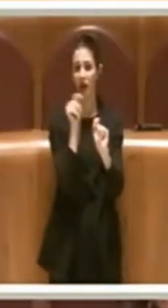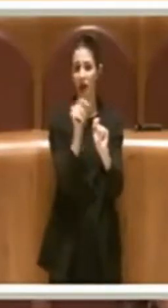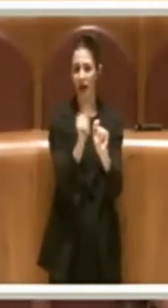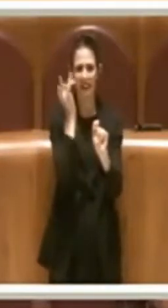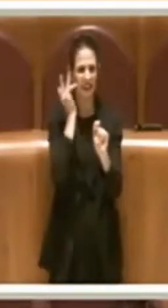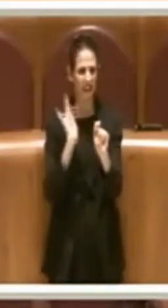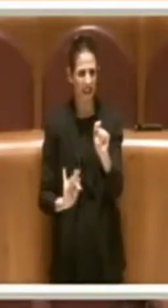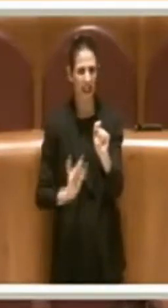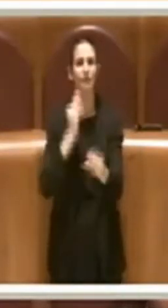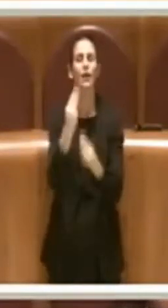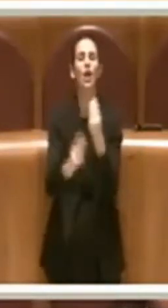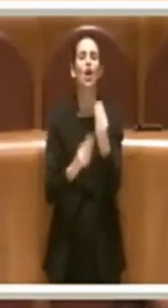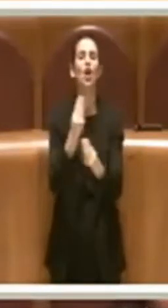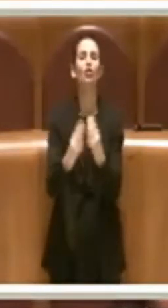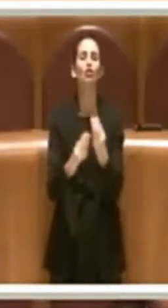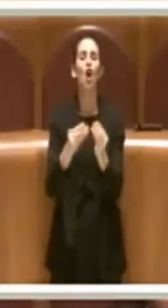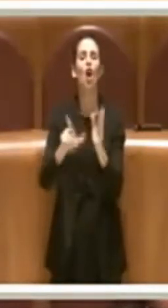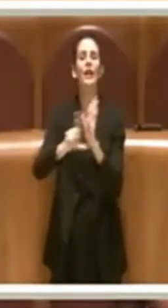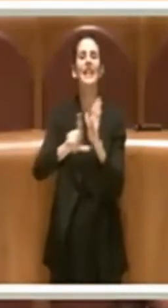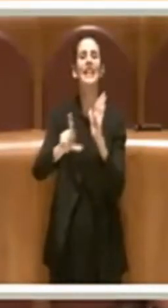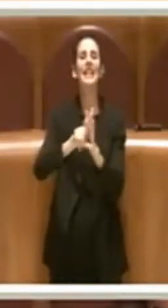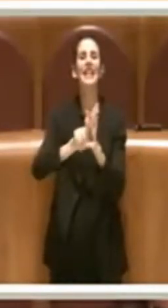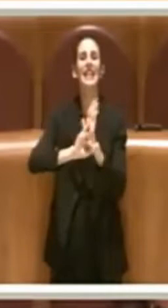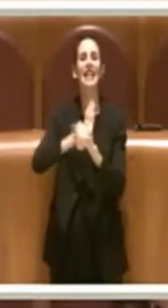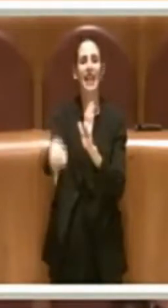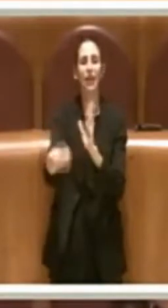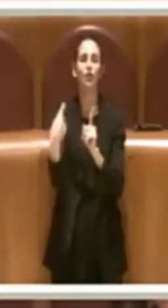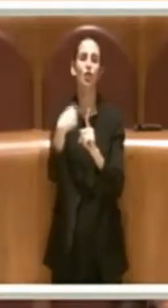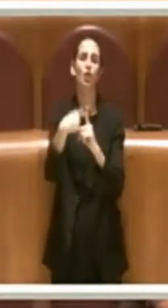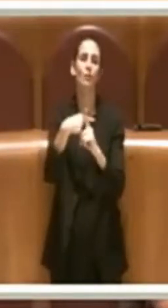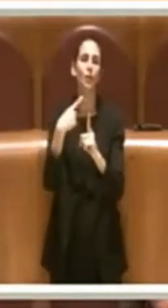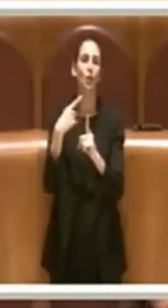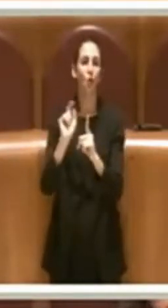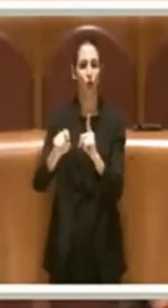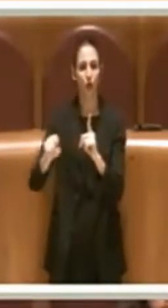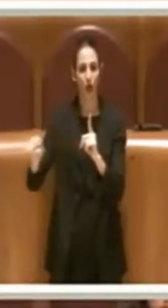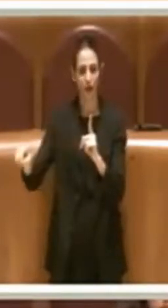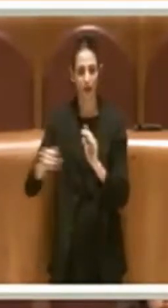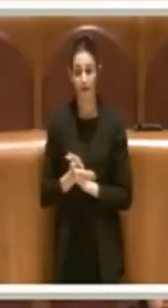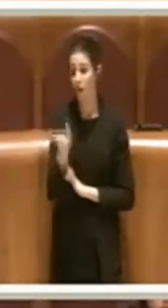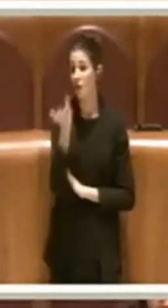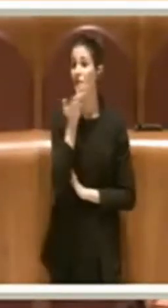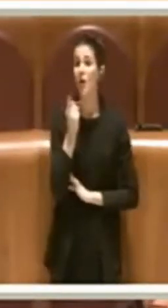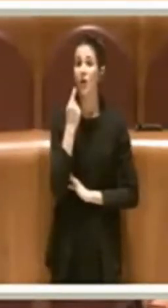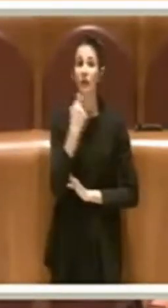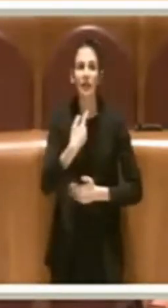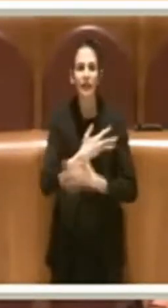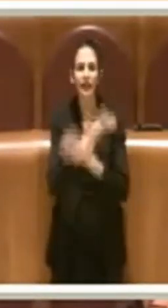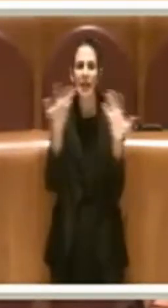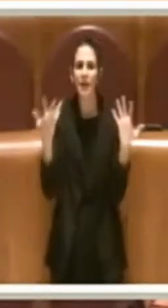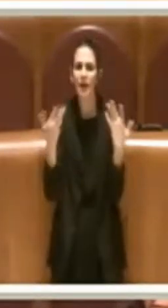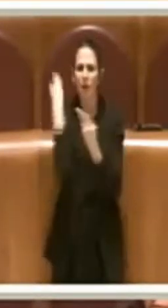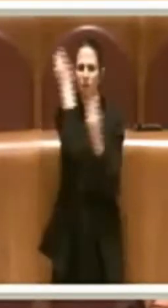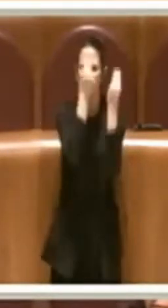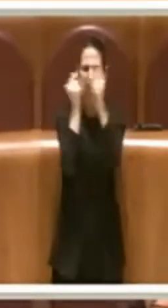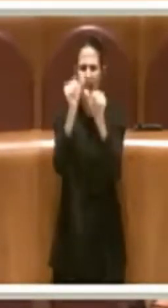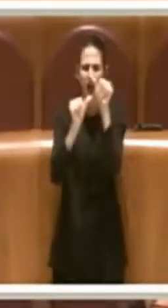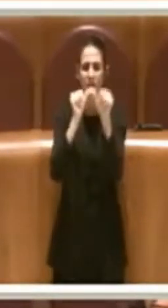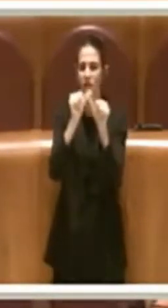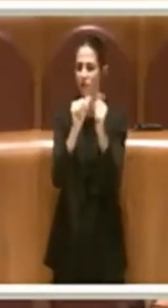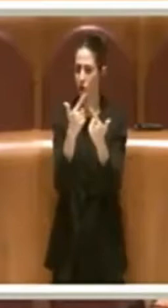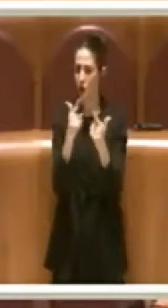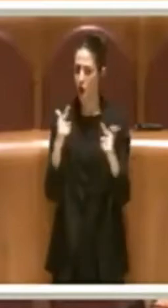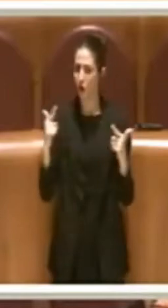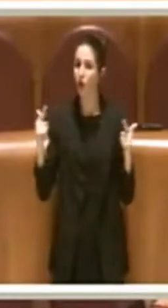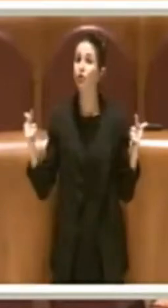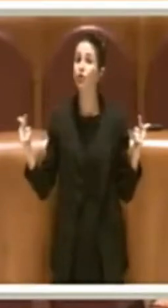amministrazione nel 2017 ha approvato. Faccio presente che non c'è nessun ripensamento, come di solito si dice